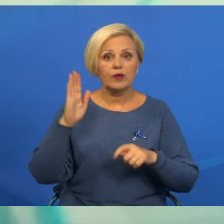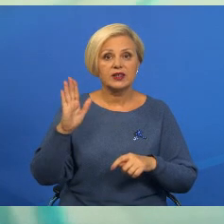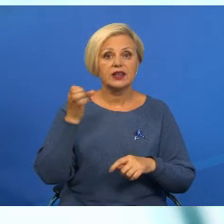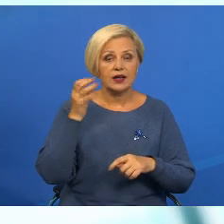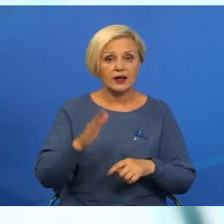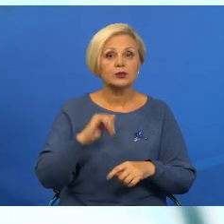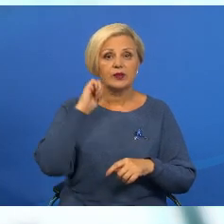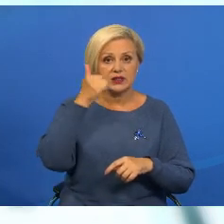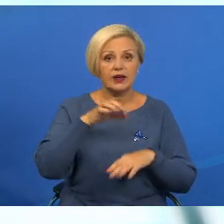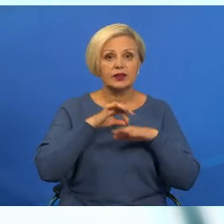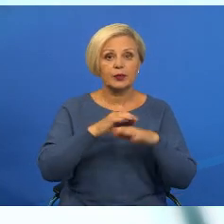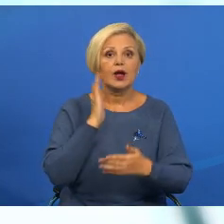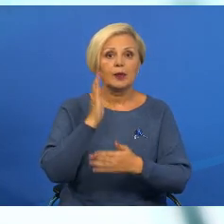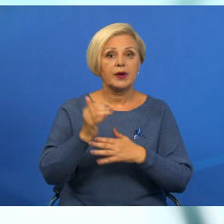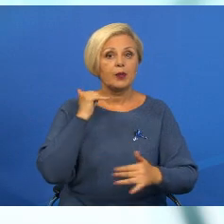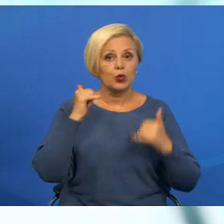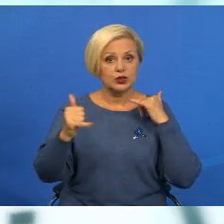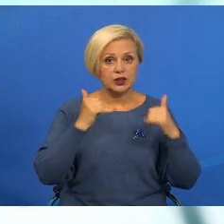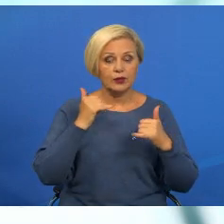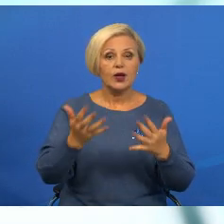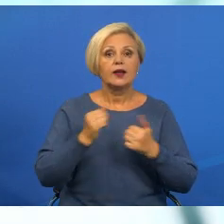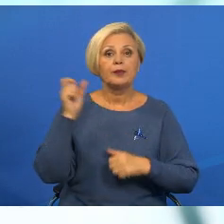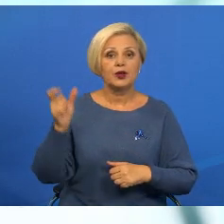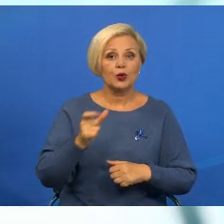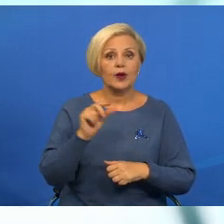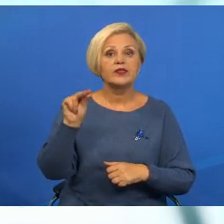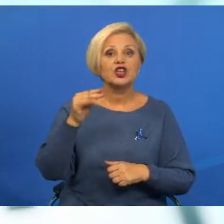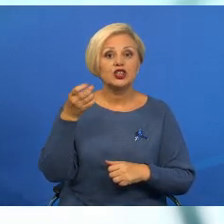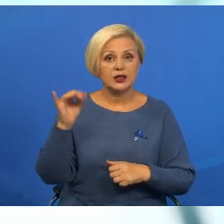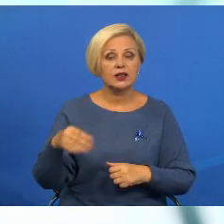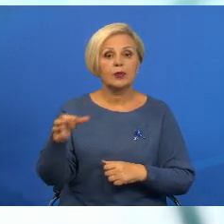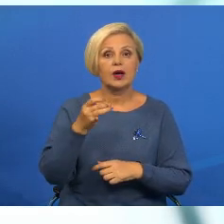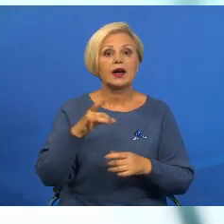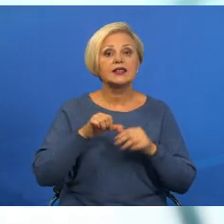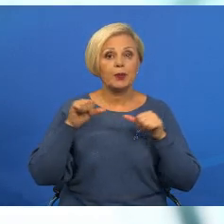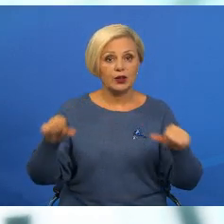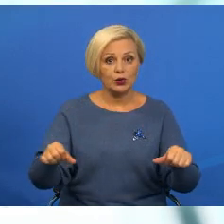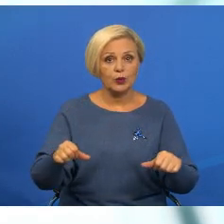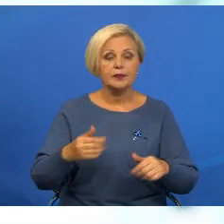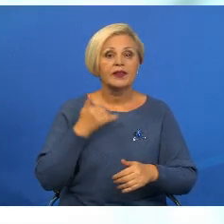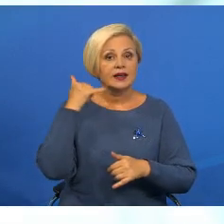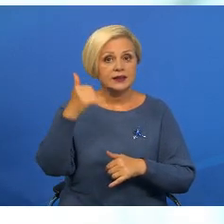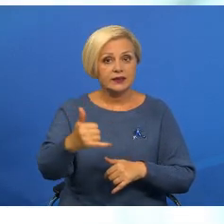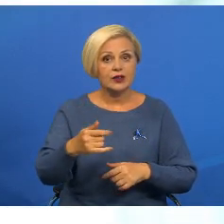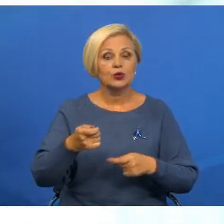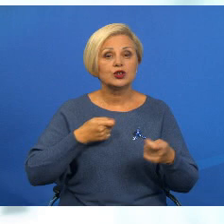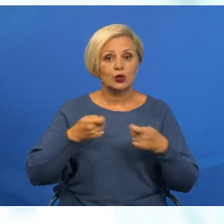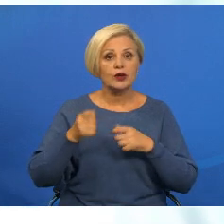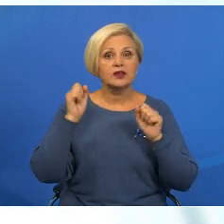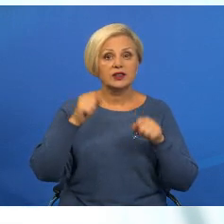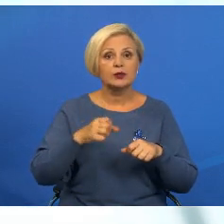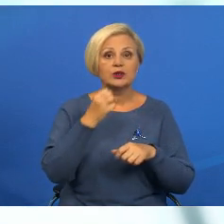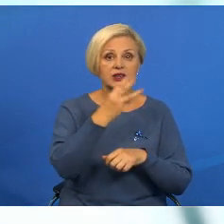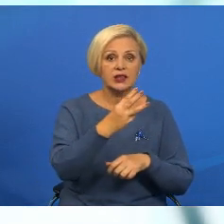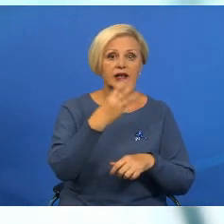Герасимов завтра проведет прямую телефонную линию и прием громадян у Чачарским райвыконками. Звернуться до кировника ведомства можно с